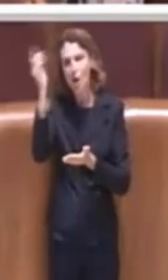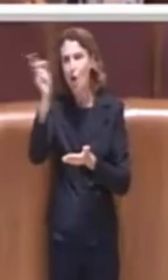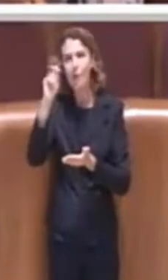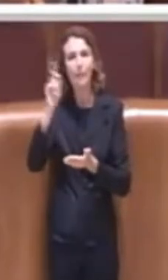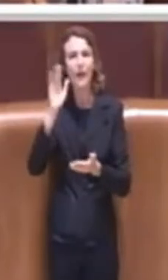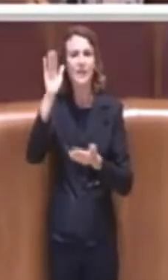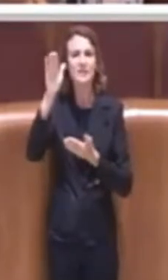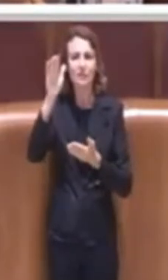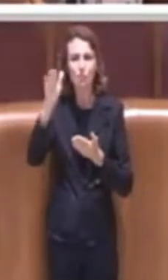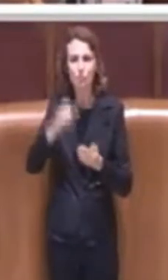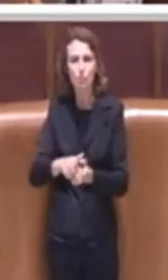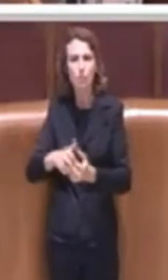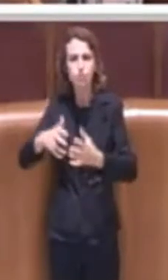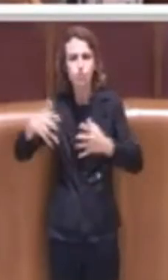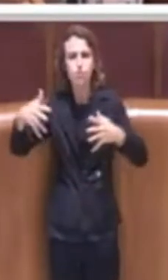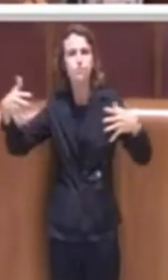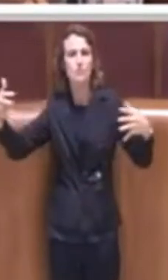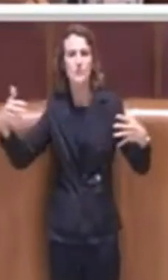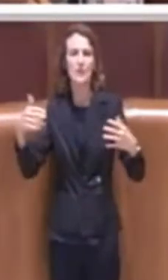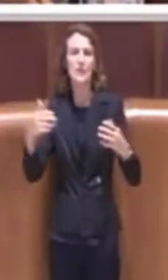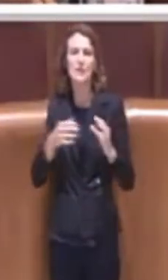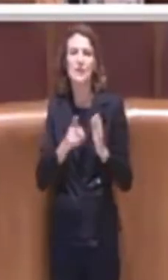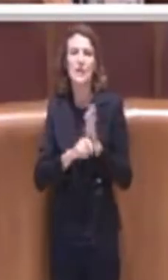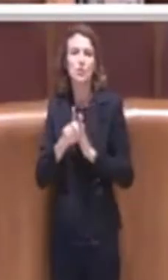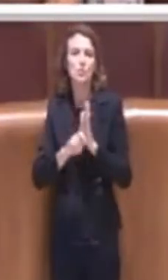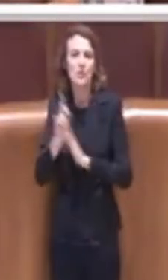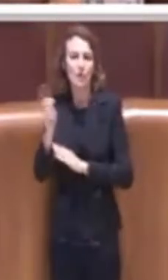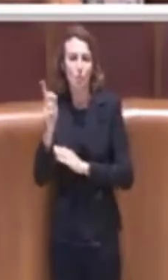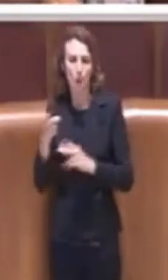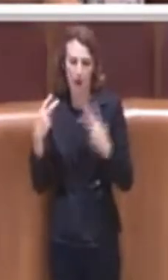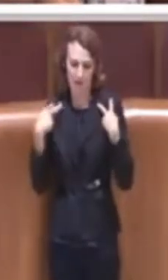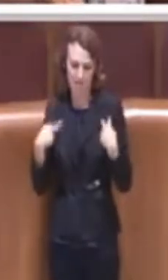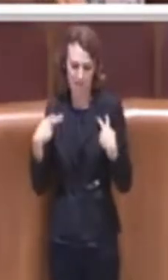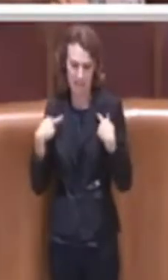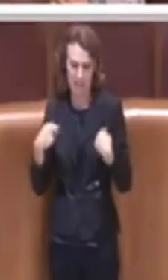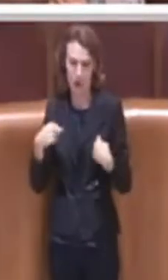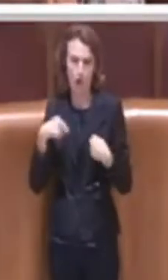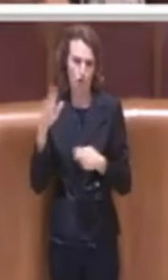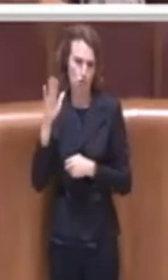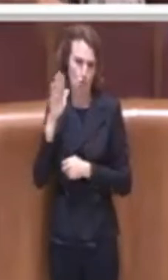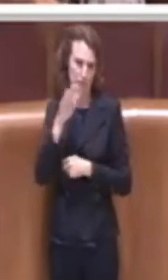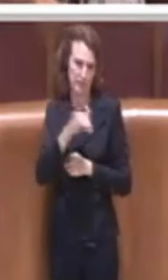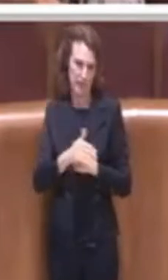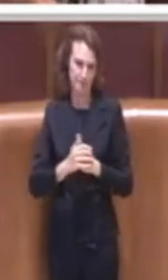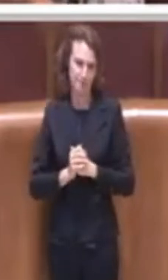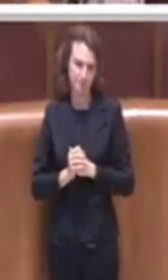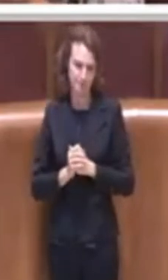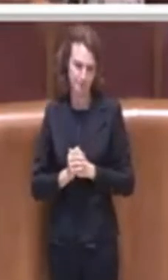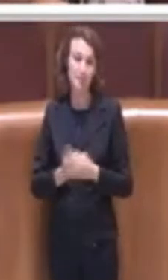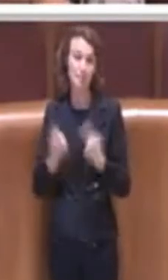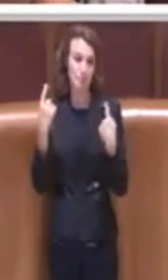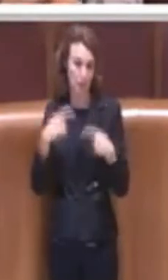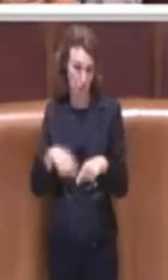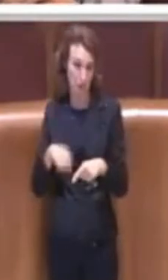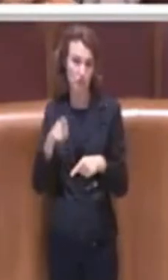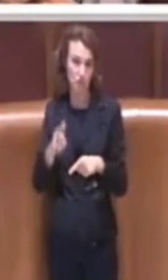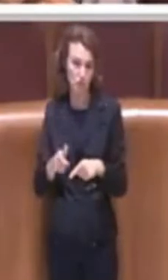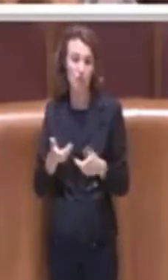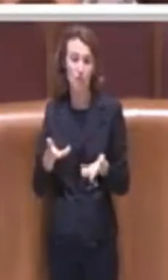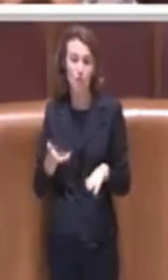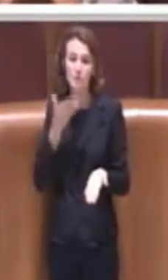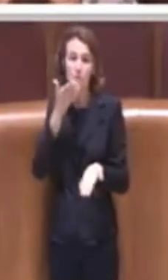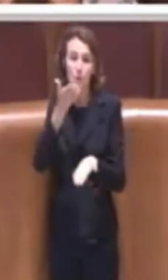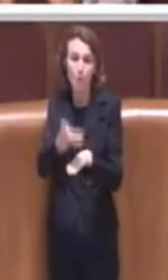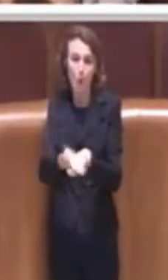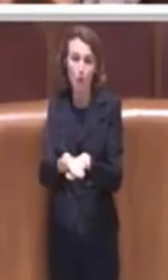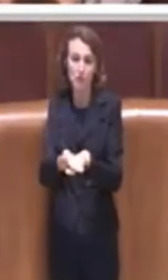determinare nella nostra vita quotidiana. E quindi siamo arrivati a questa proposta